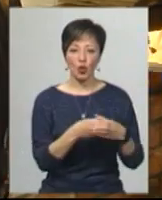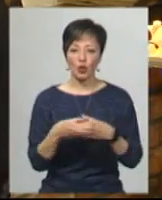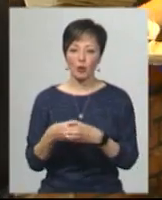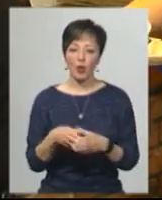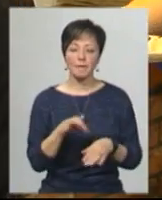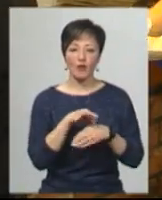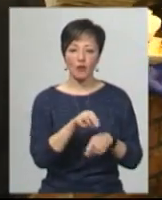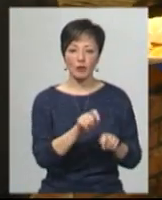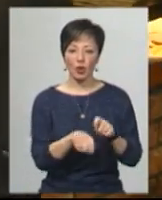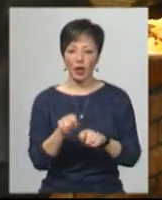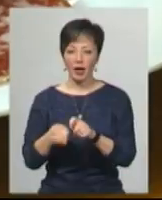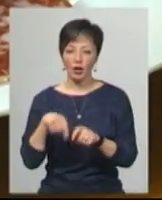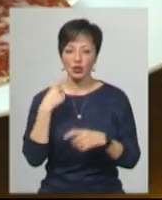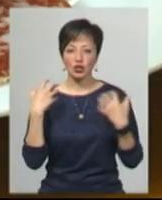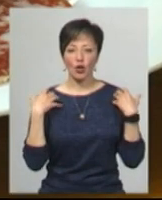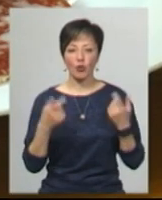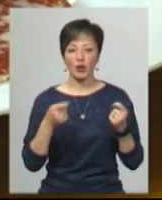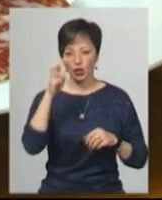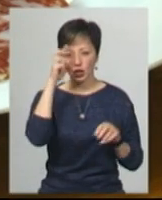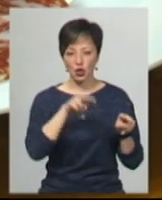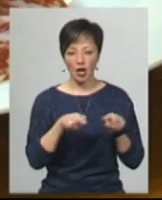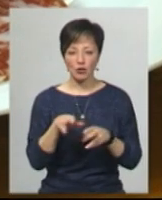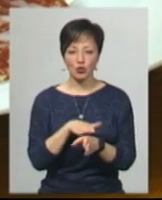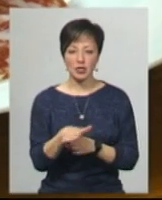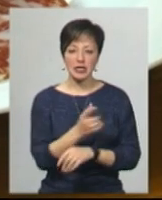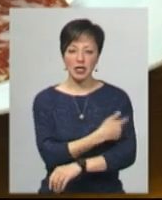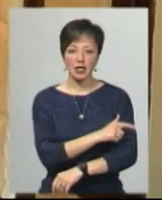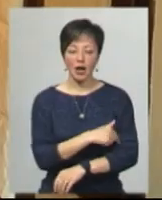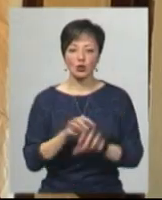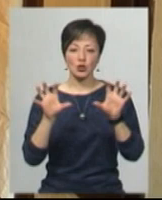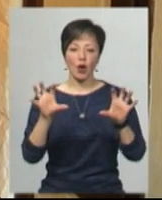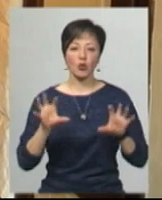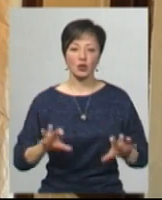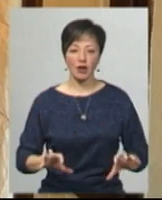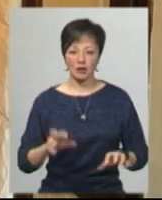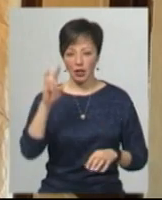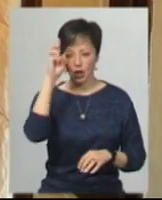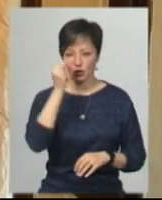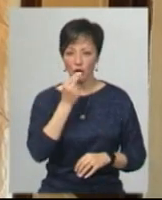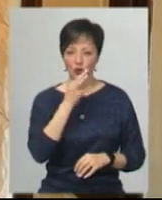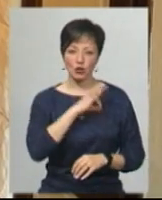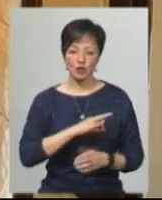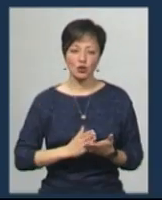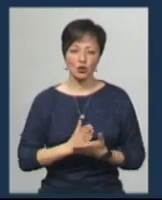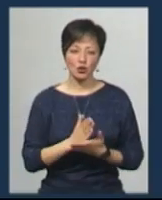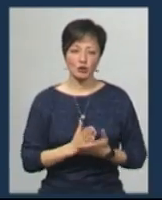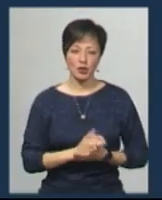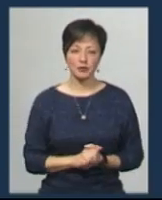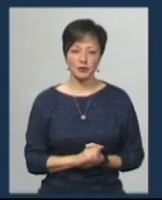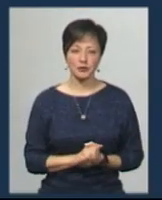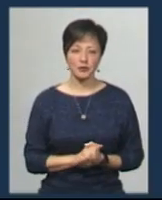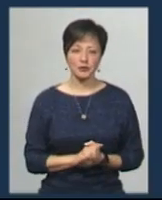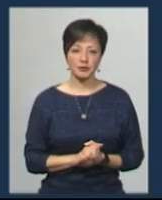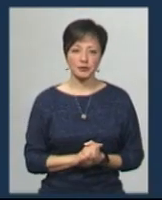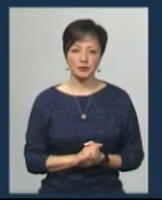які проводитимуть рейди, каже начальник управління Держнагляду за дотриманням санітарного законодавства Держпродспоживслужби Ігор Баланюк. Це буде